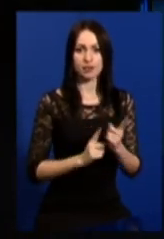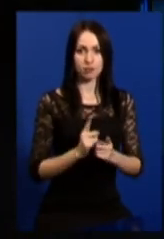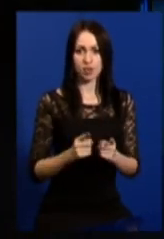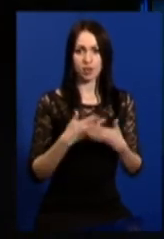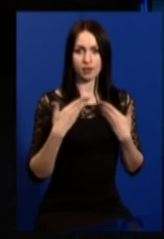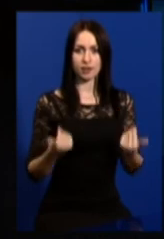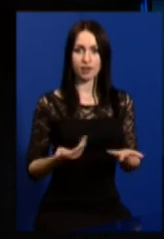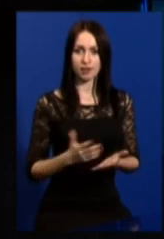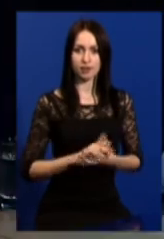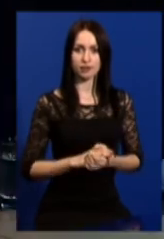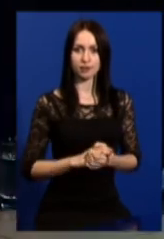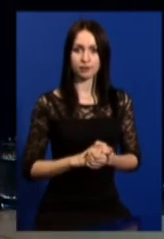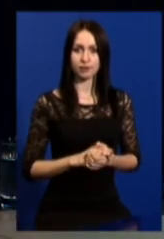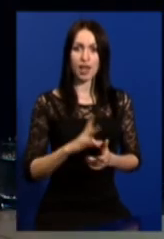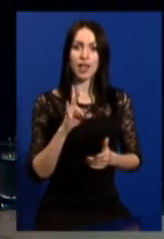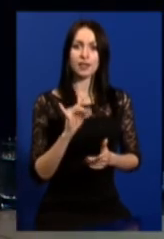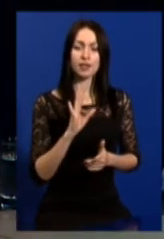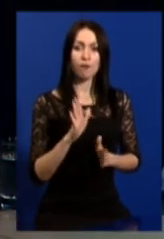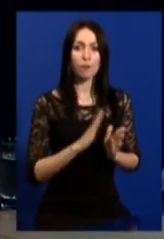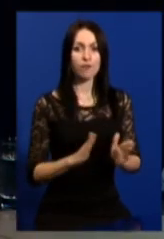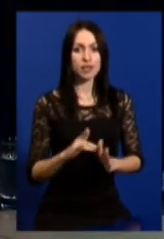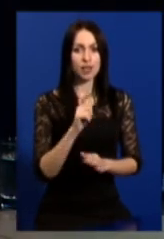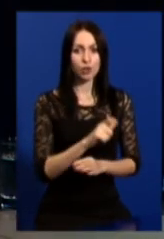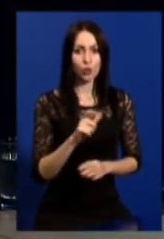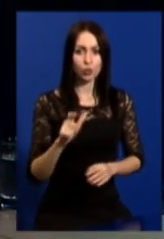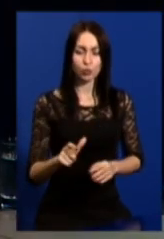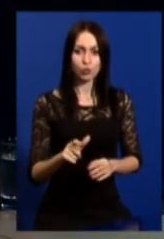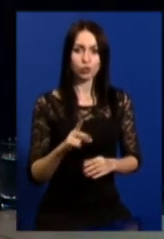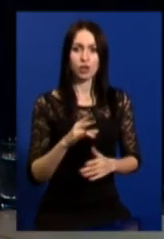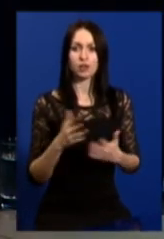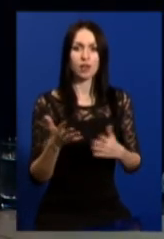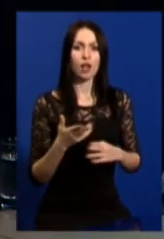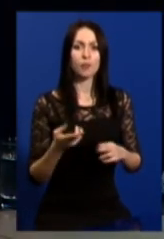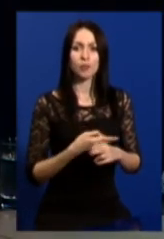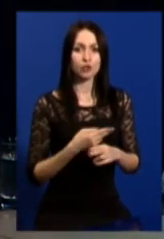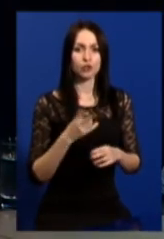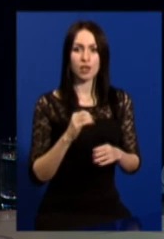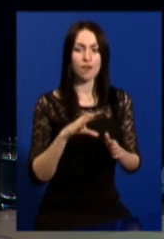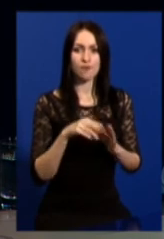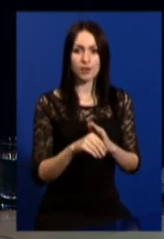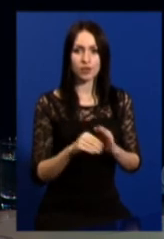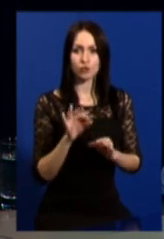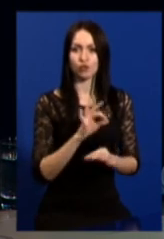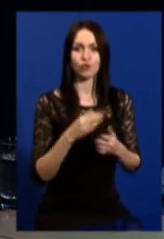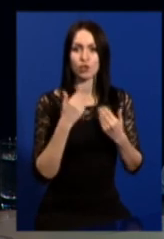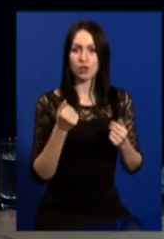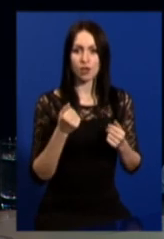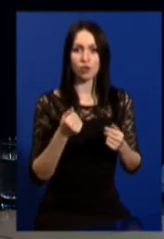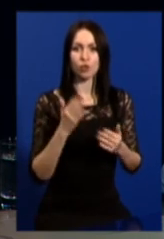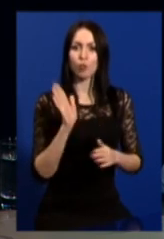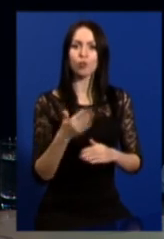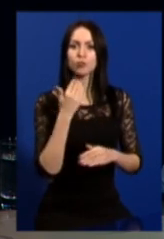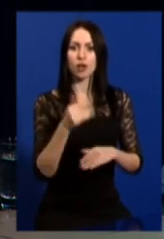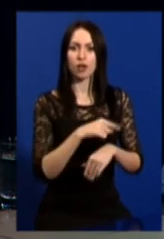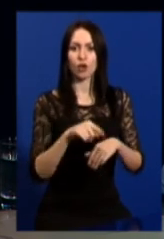відбулося. Ні в поведінці людей, жодні обмеження не введені. Сьогодні питали, чи буде комендантська